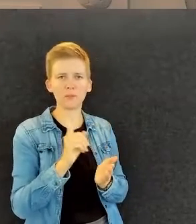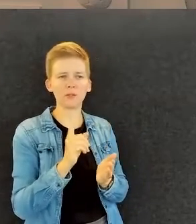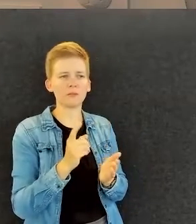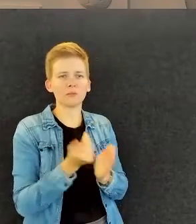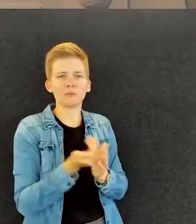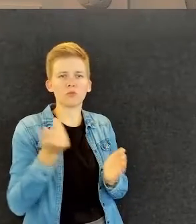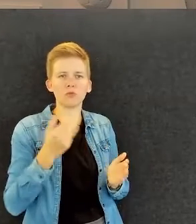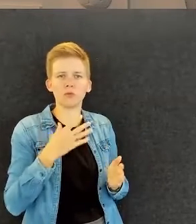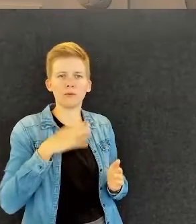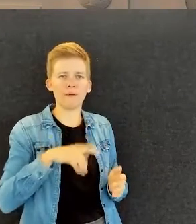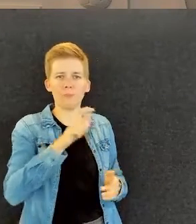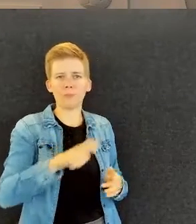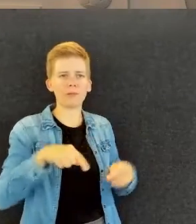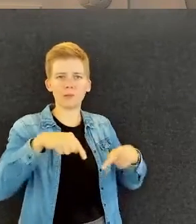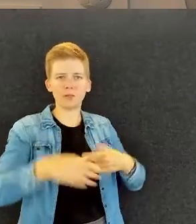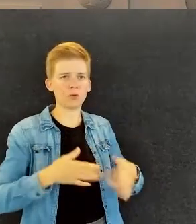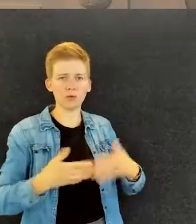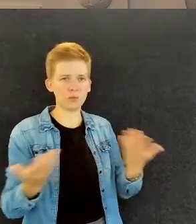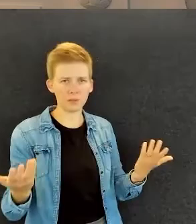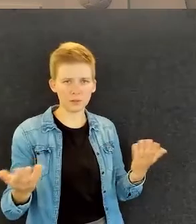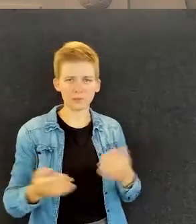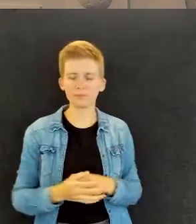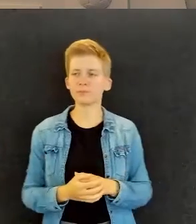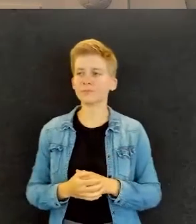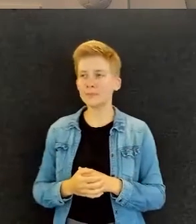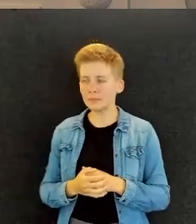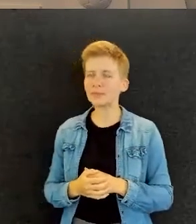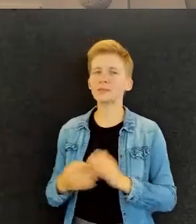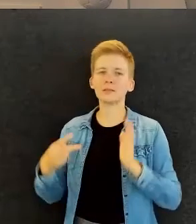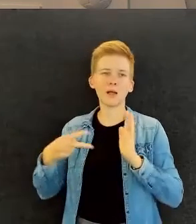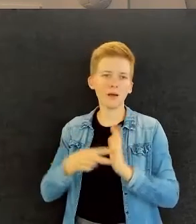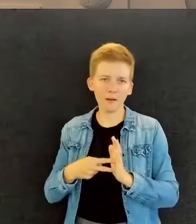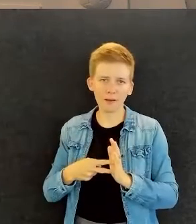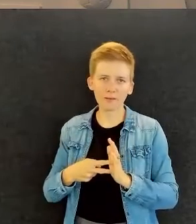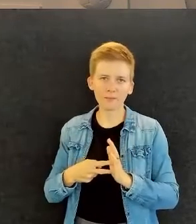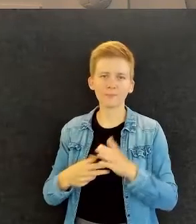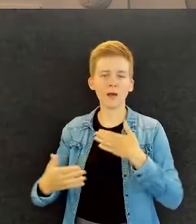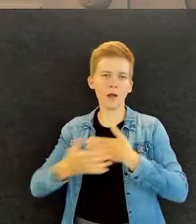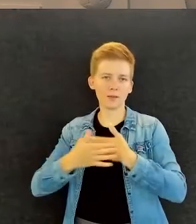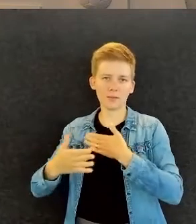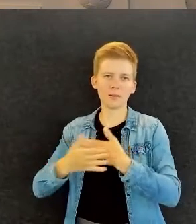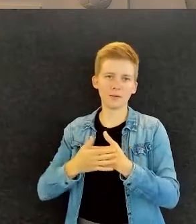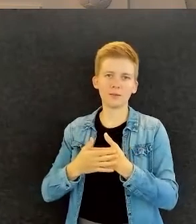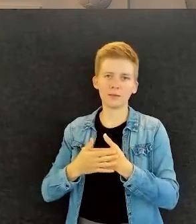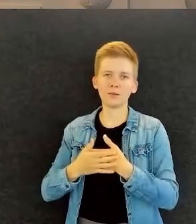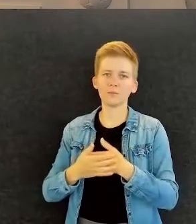töissä urheilujärjestöissä? Ehkä tässä sitten tullaan siihen realismiin, eli me kohdataan tämä asenteet.